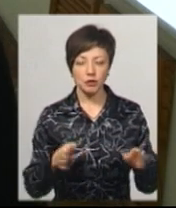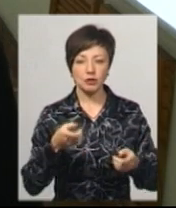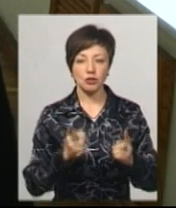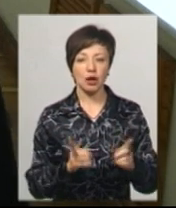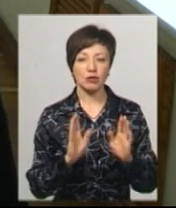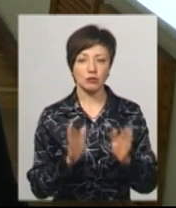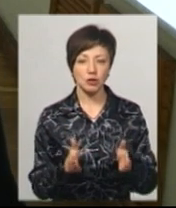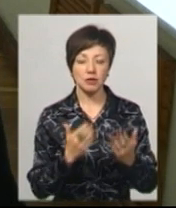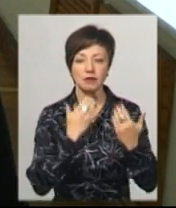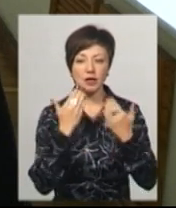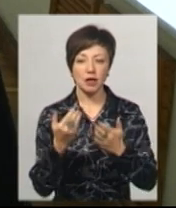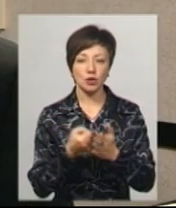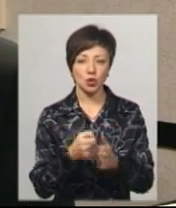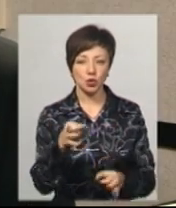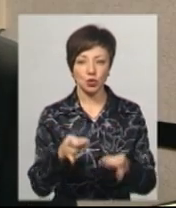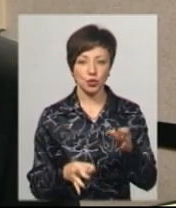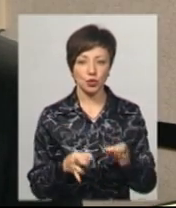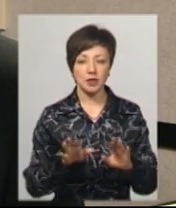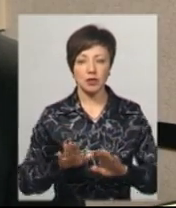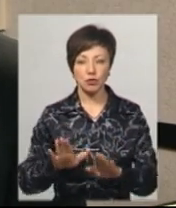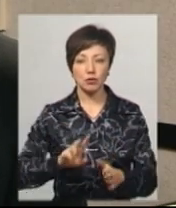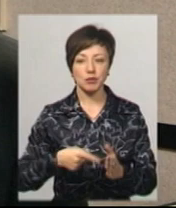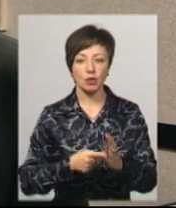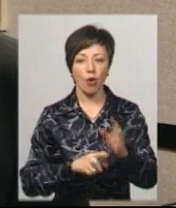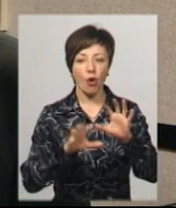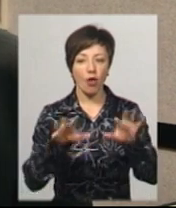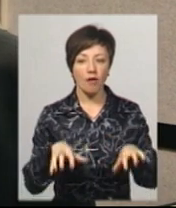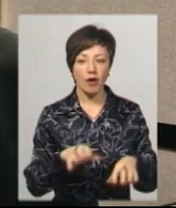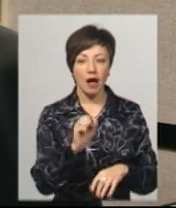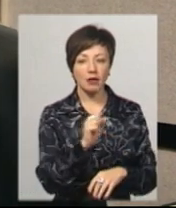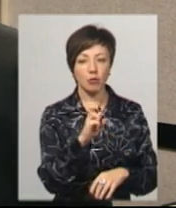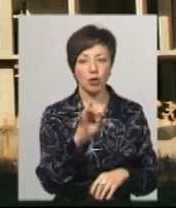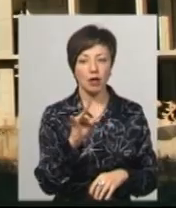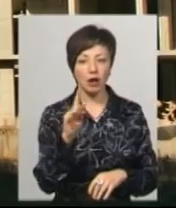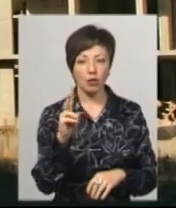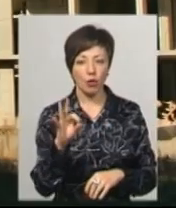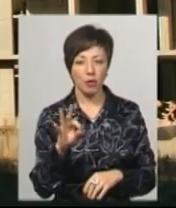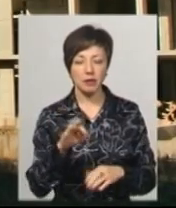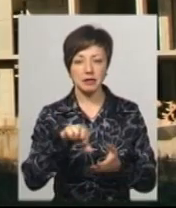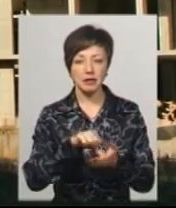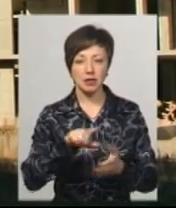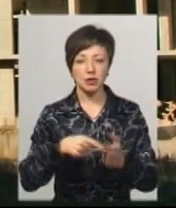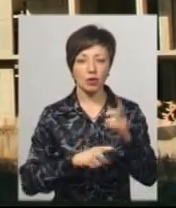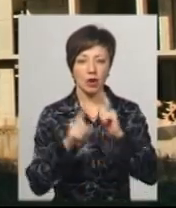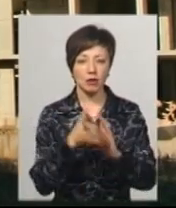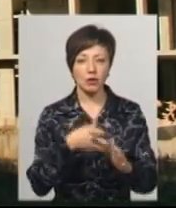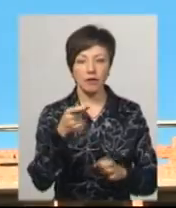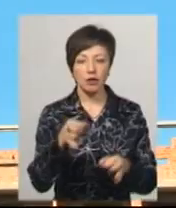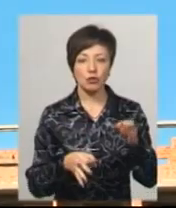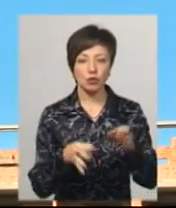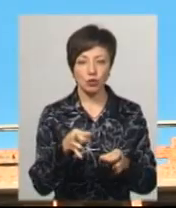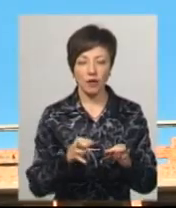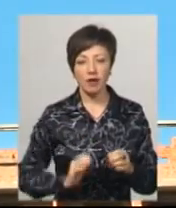будемо і звертатися до суду. Заступник Хмельницького міського голови Андрій Бондаренко каже, представники міської ради подавали до суду на